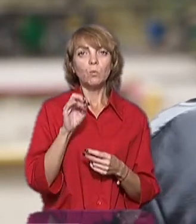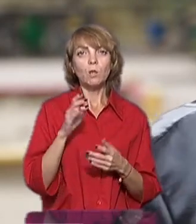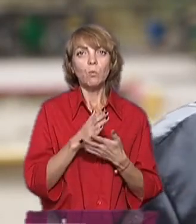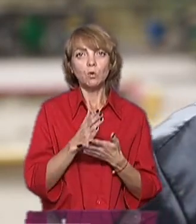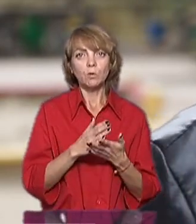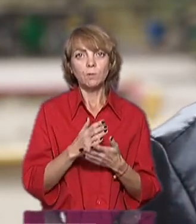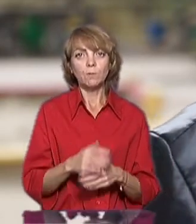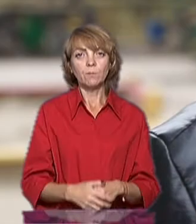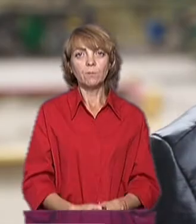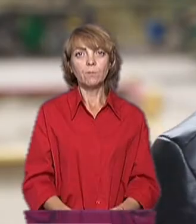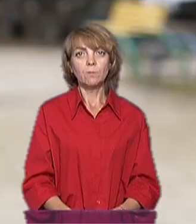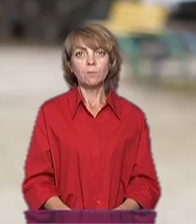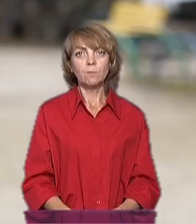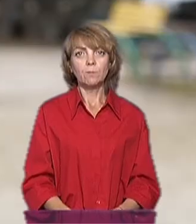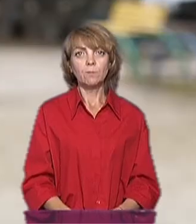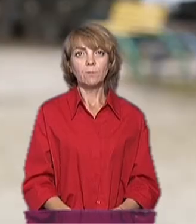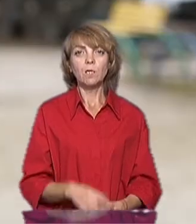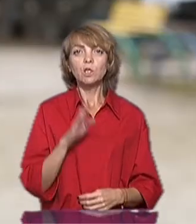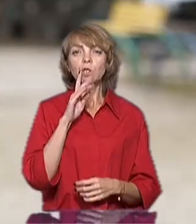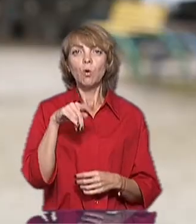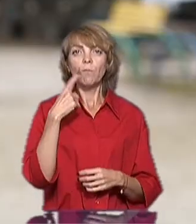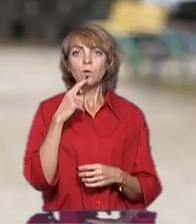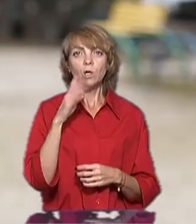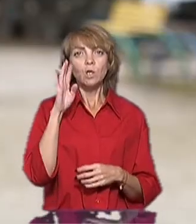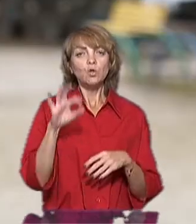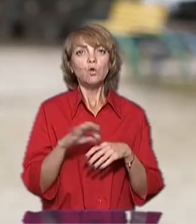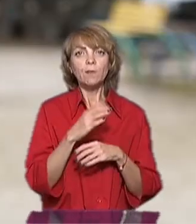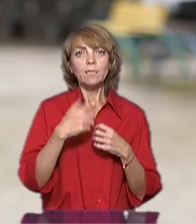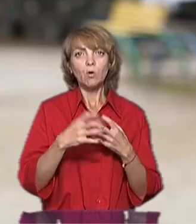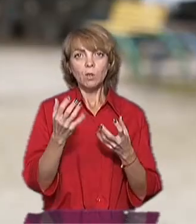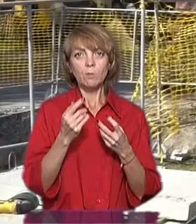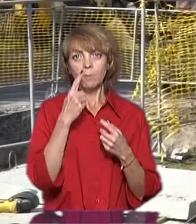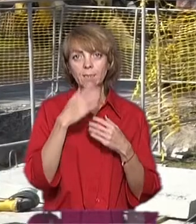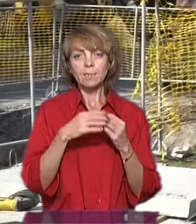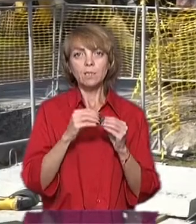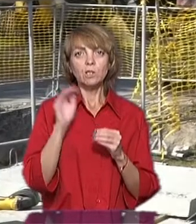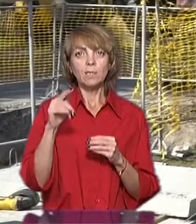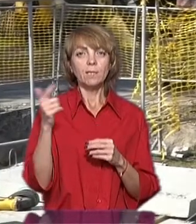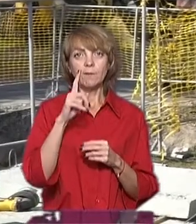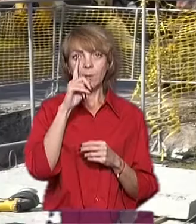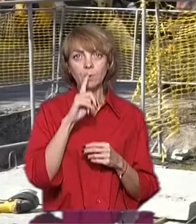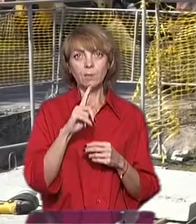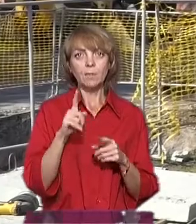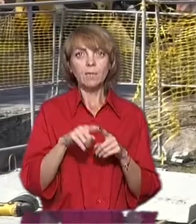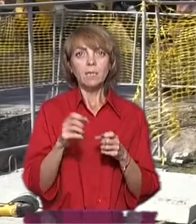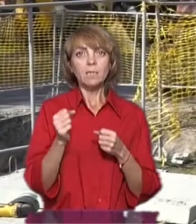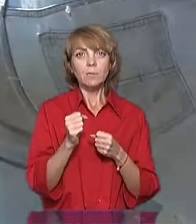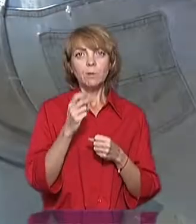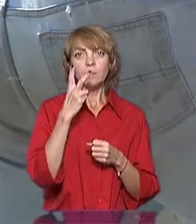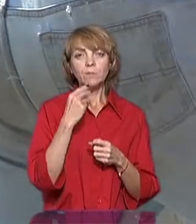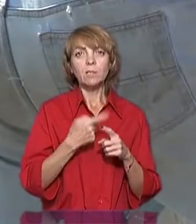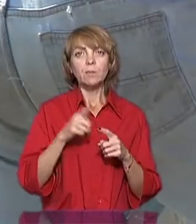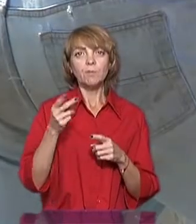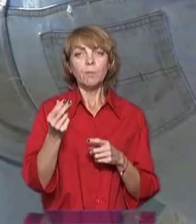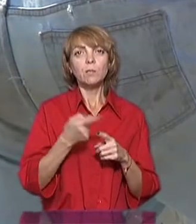послуги». Жінка говорить, чоловік у середньому отримує близько 10 тисяч гривень на місяць. Така затримка з виплатами, за